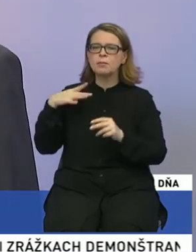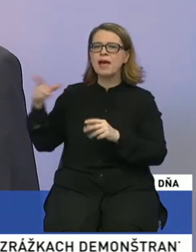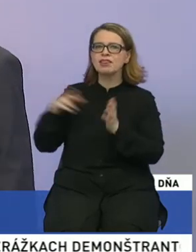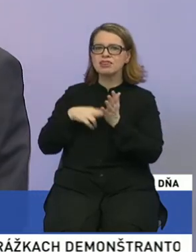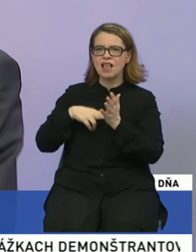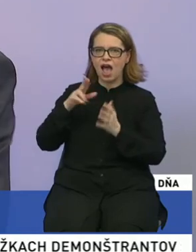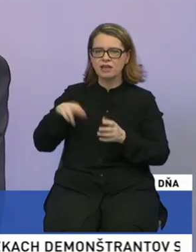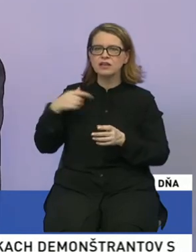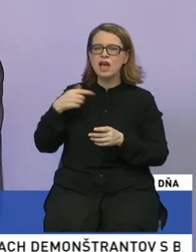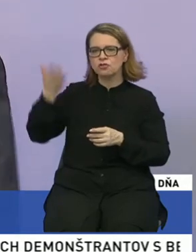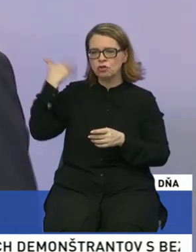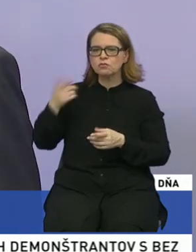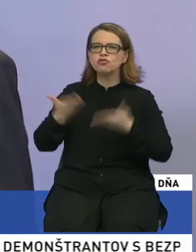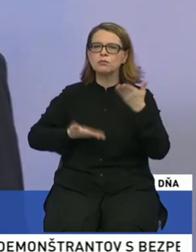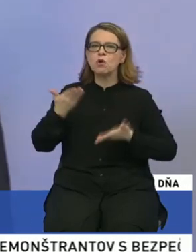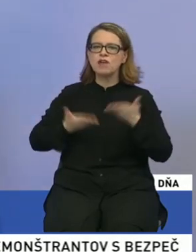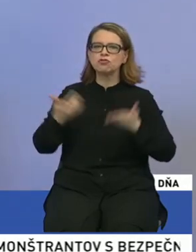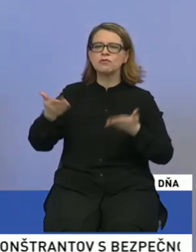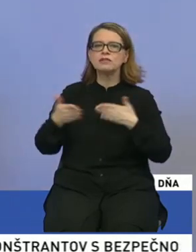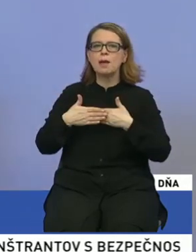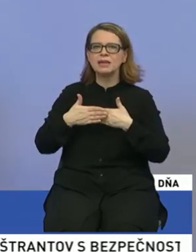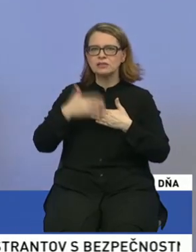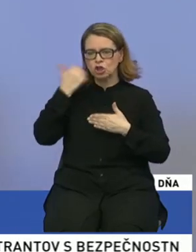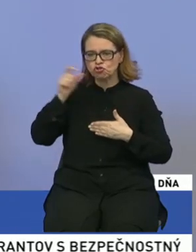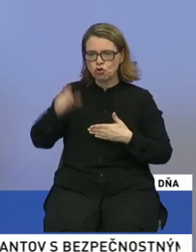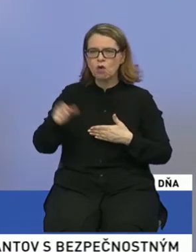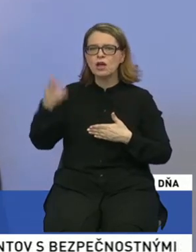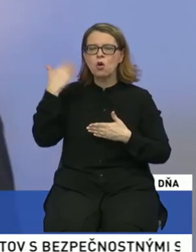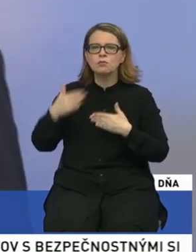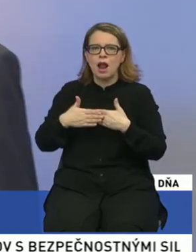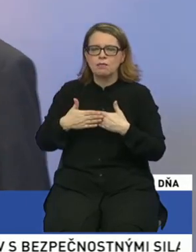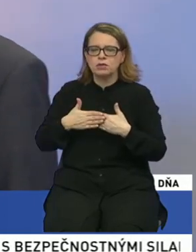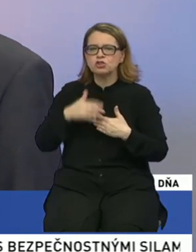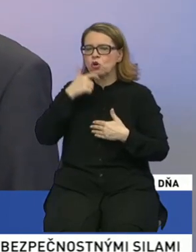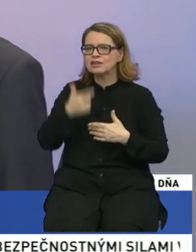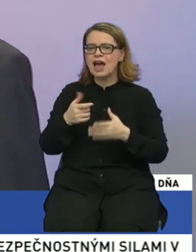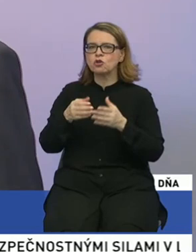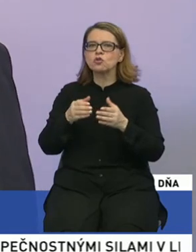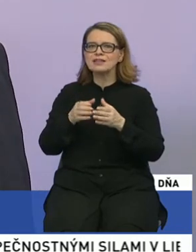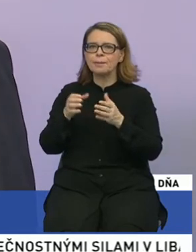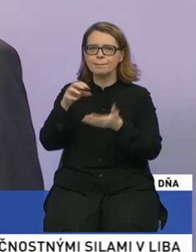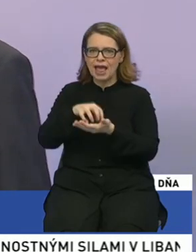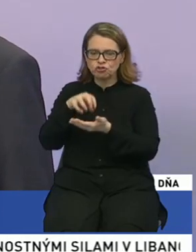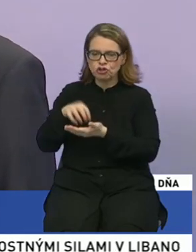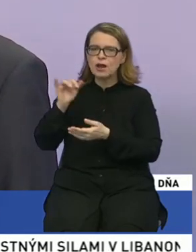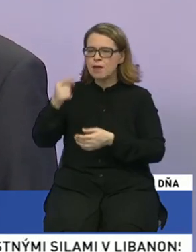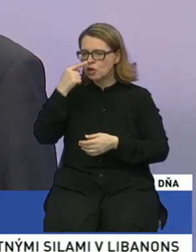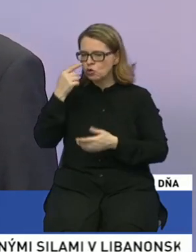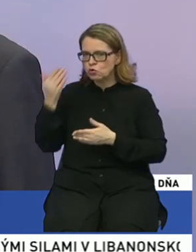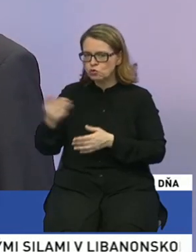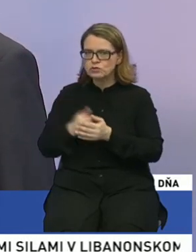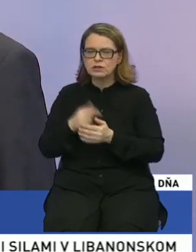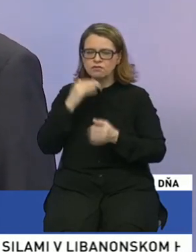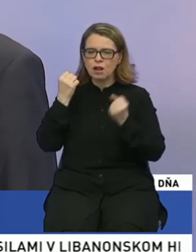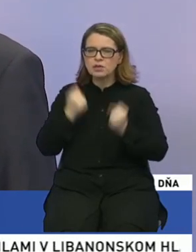pretože som ho vždy považoval za blízkeho človeka, človeka, ktorý mal blízko k národnostným menšinám a zvlážej k Rusinom. Je to